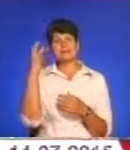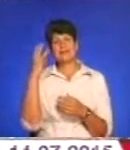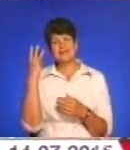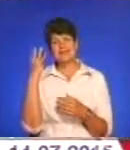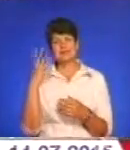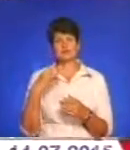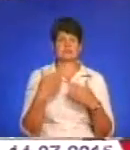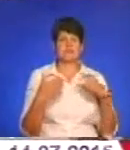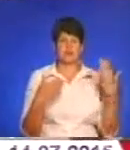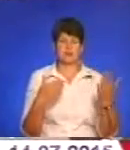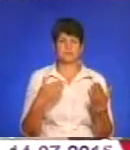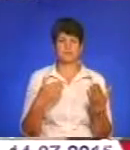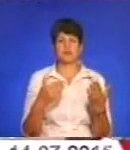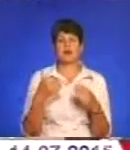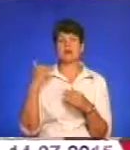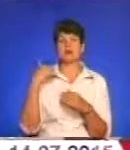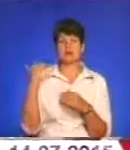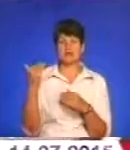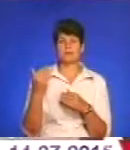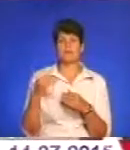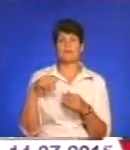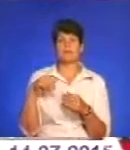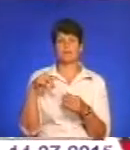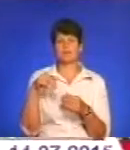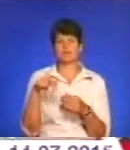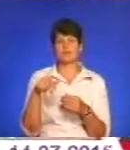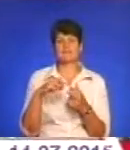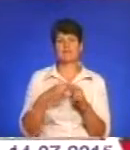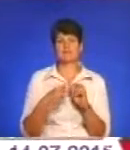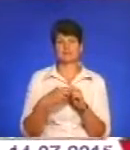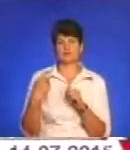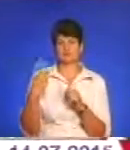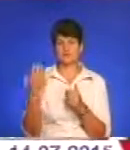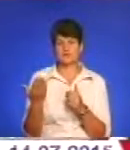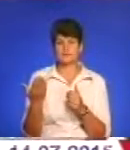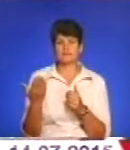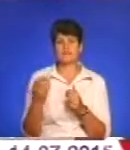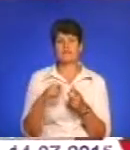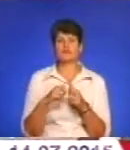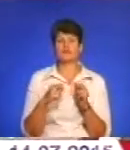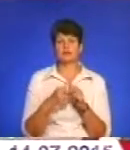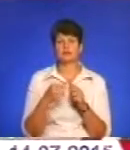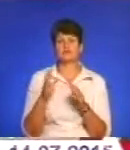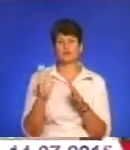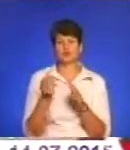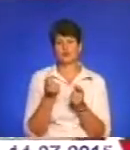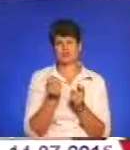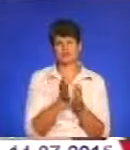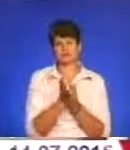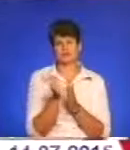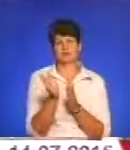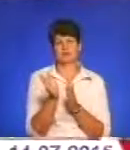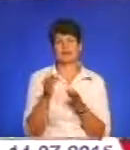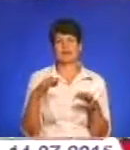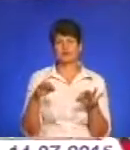покривається цей напрямок. Ця сторона – це ідуть прочани з Івано-Франківська. Переважно Івано-Франківські йдуть, трошечки зрізають, але